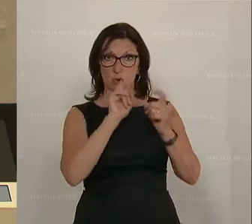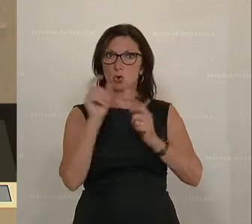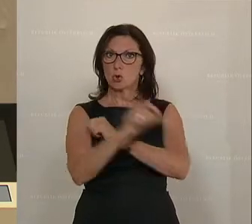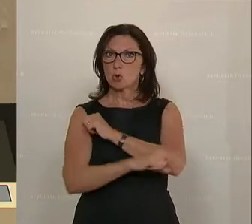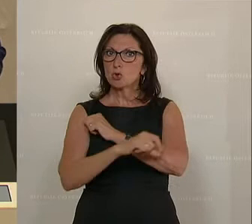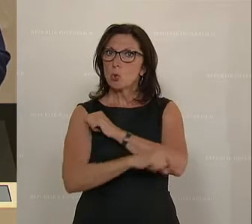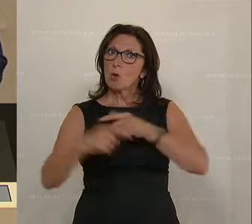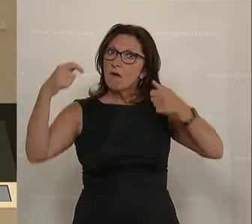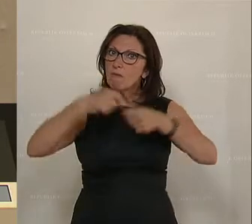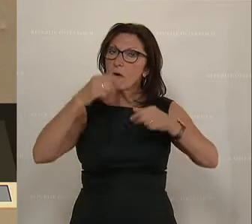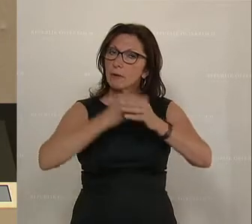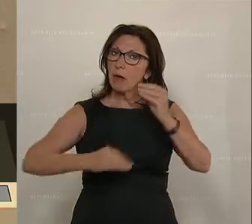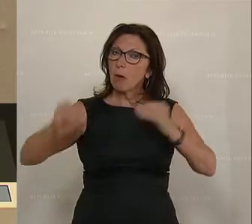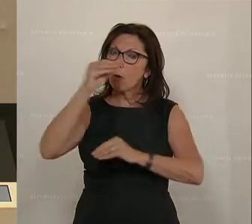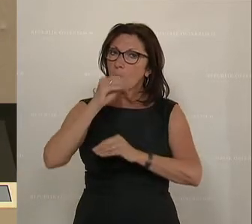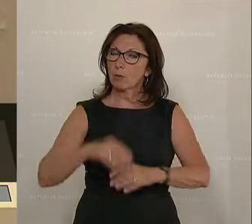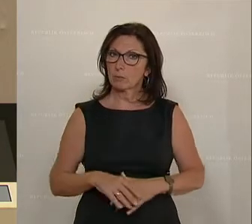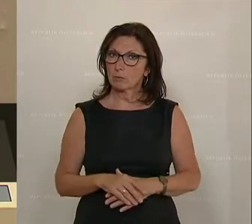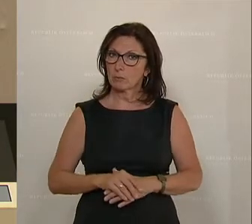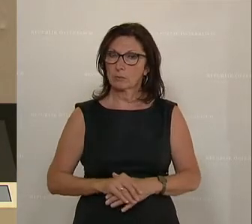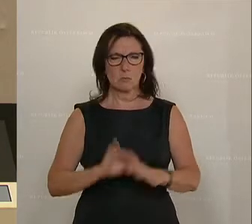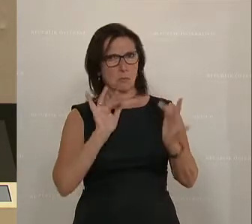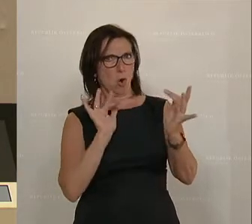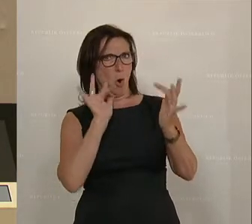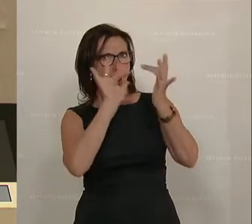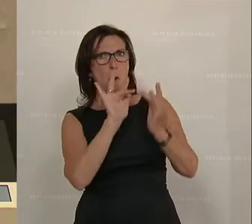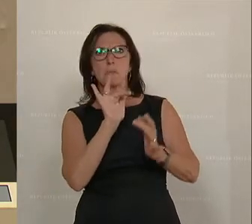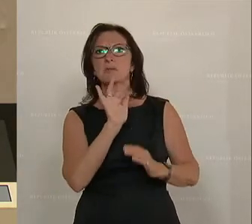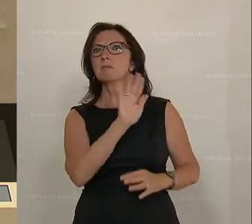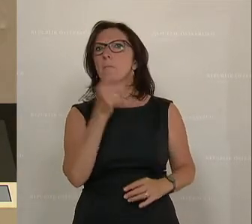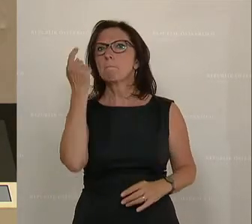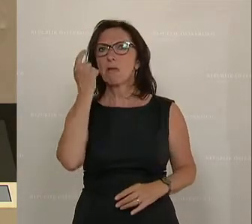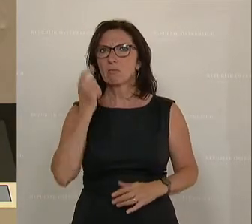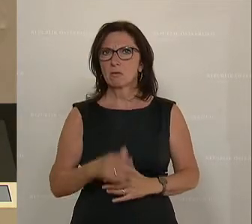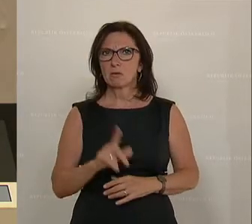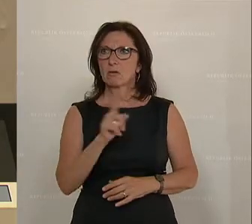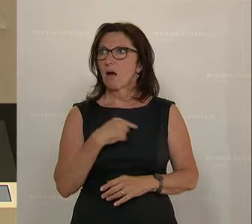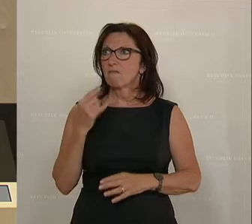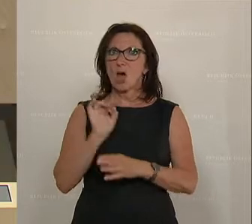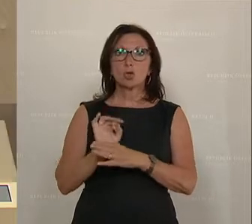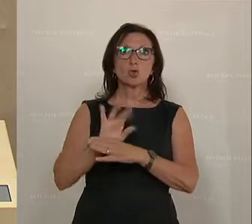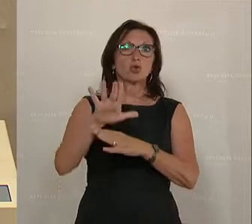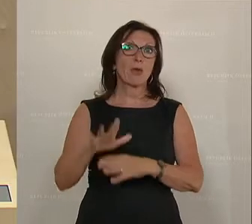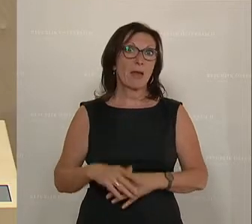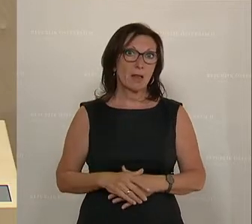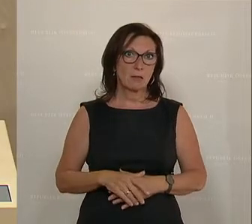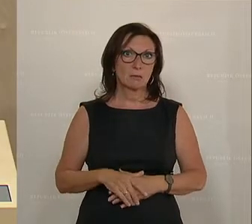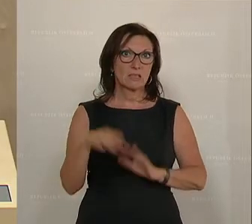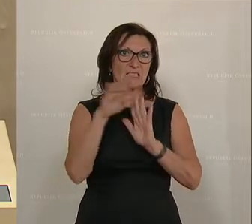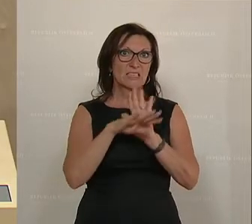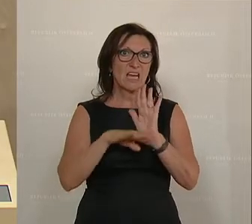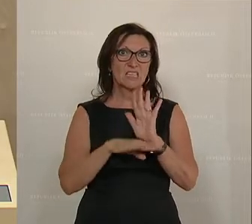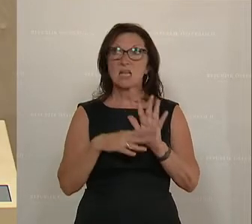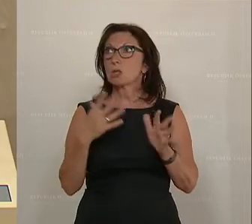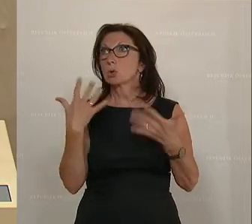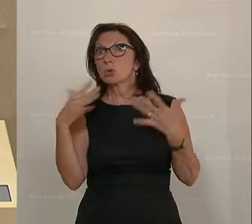Die Opposition ist der Meinung, dass wir zu schnell agieren, dass wir dieses Gesetz zu schnell auf die